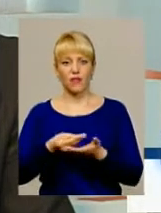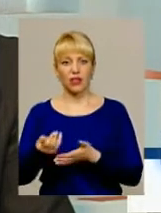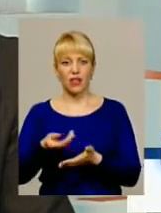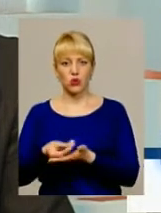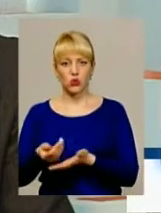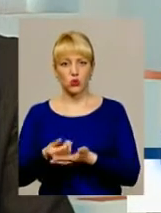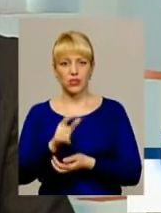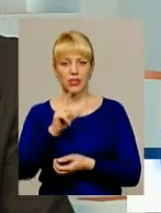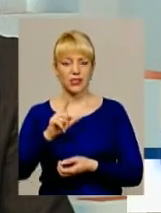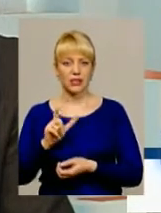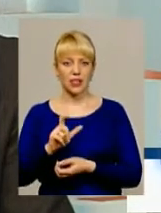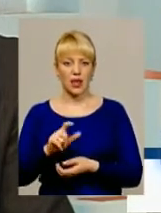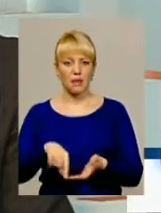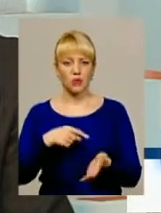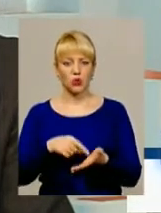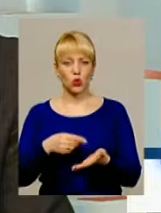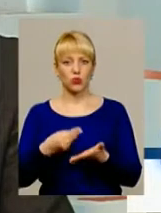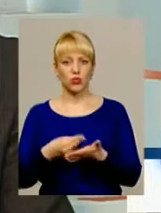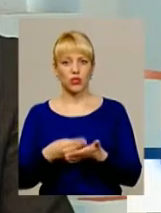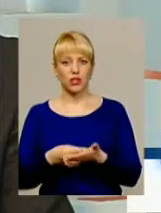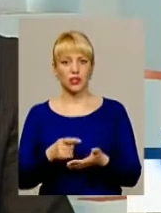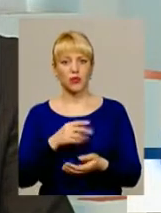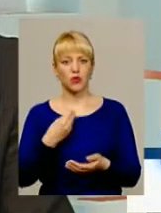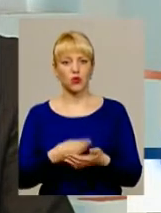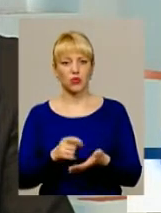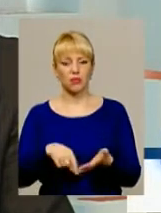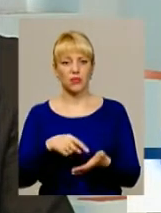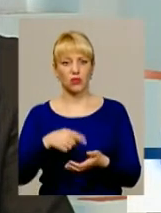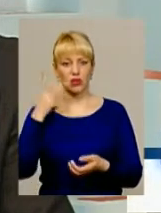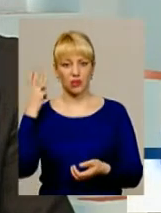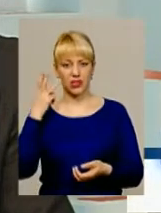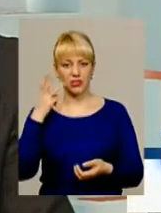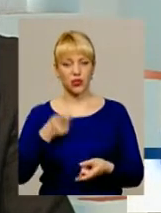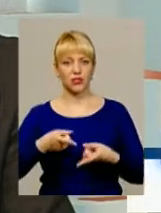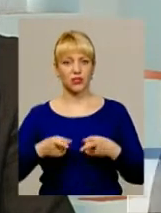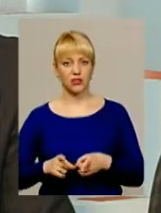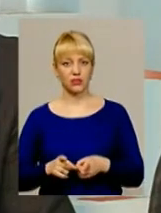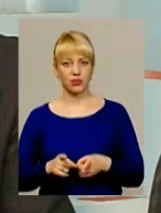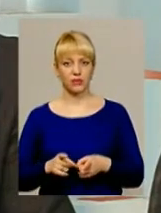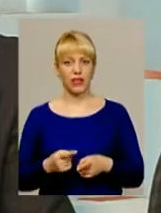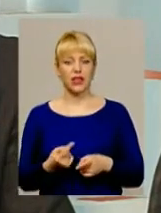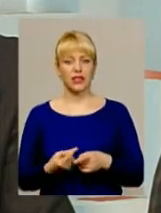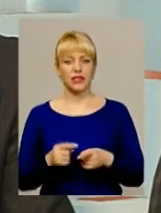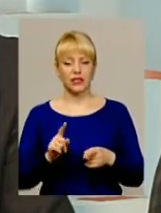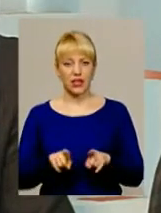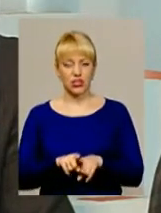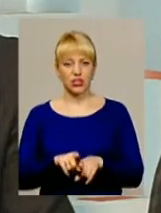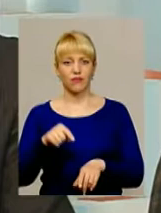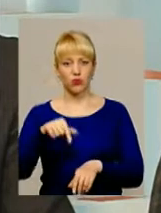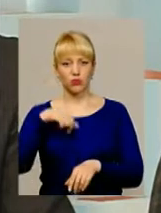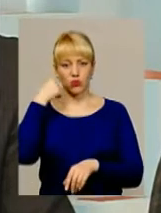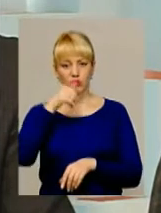фінансується з міського бюджету, тобто з бюджету міста Хмельницького. Дійсно, теж цього року були